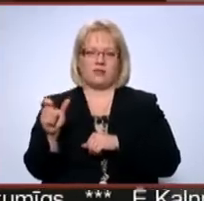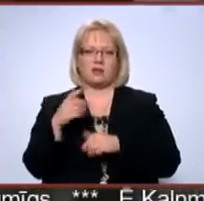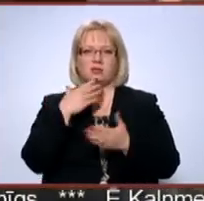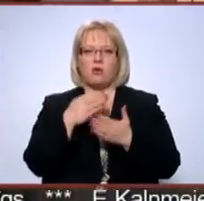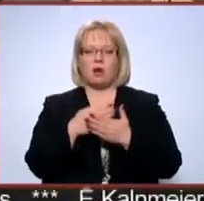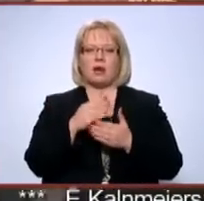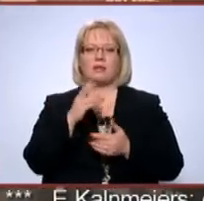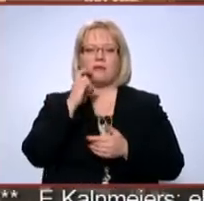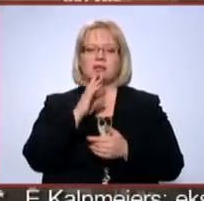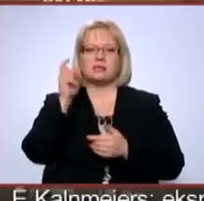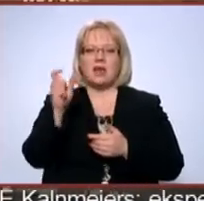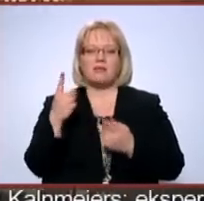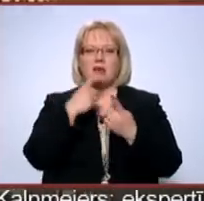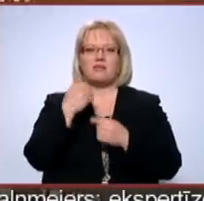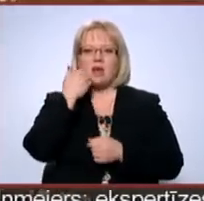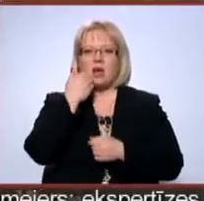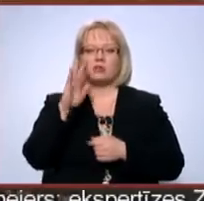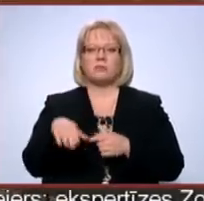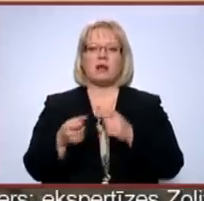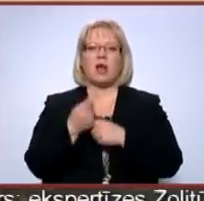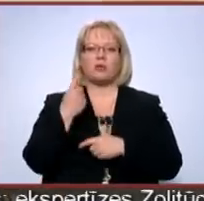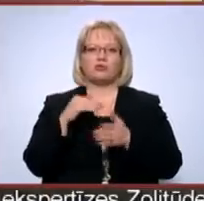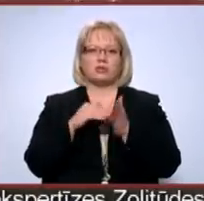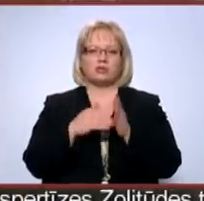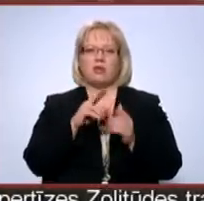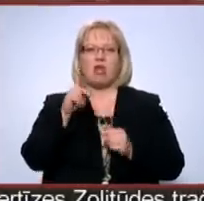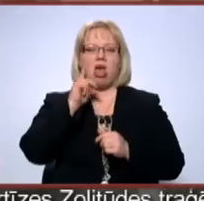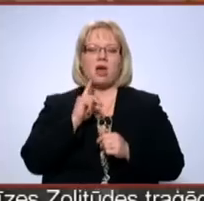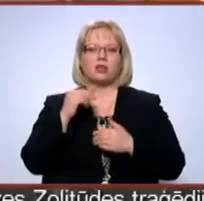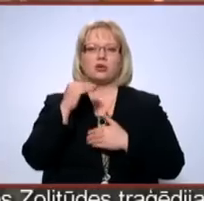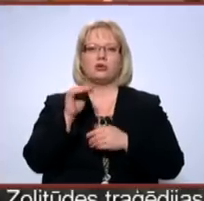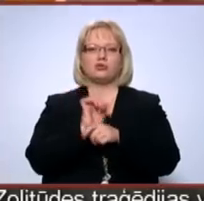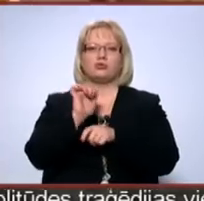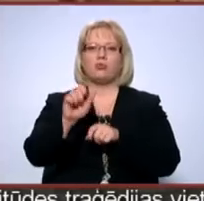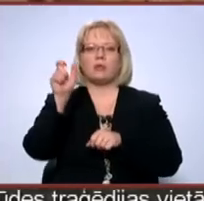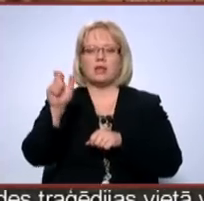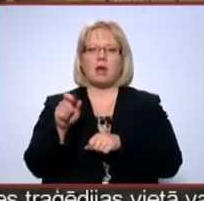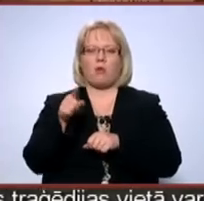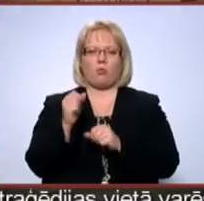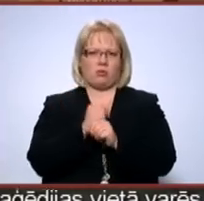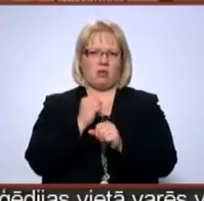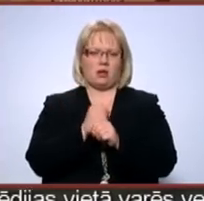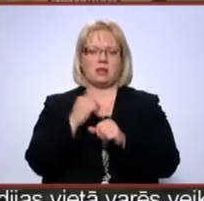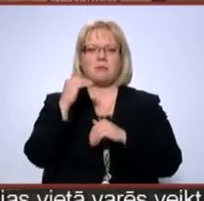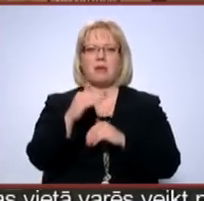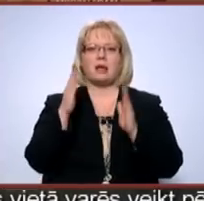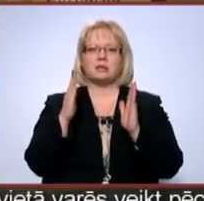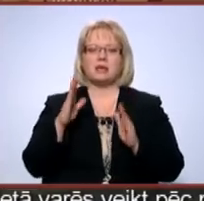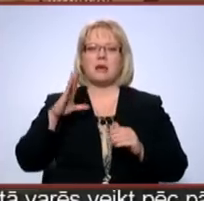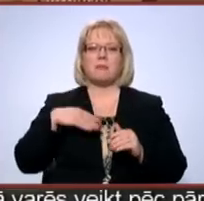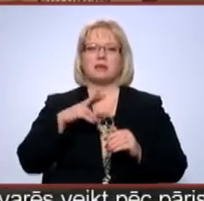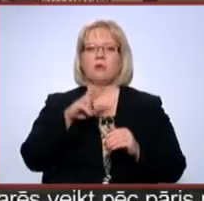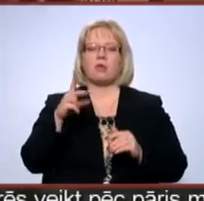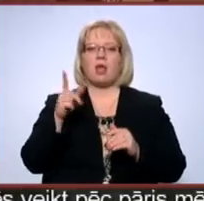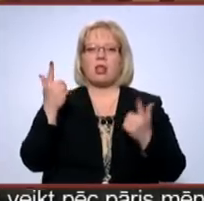Savukārt Margrietis Kunze atzīst, viņai ir kauns par redušos situāciju un nērt sūtītājumu likt, ko tādu darīt. Tātad paciņa visticamāk pēc kāda